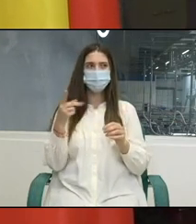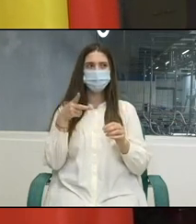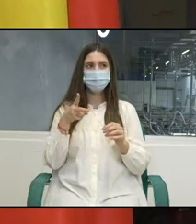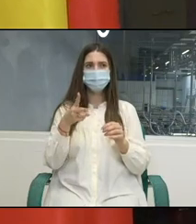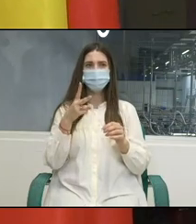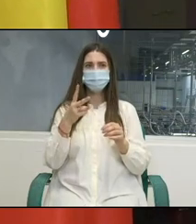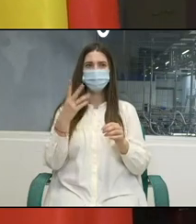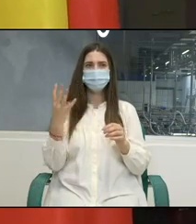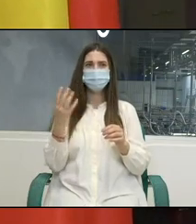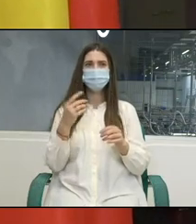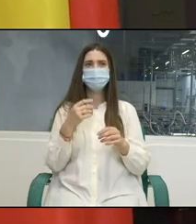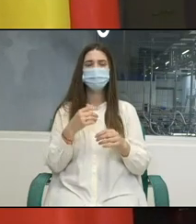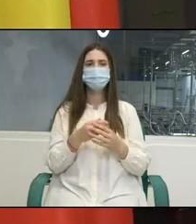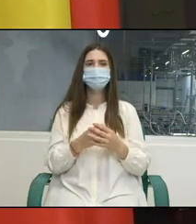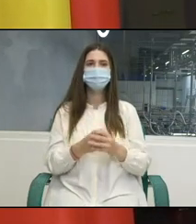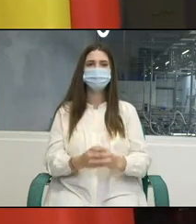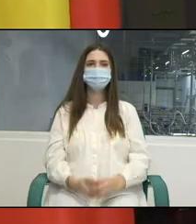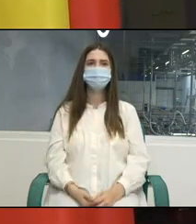domnule director, mulțumesc.